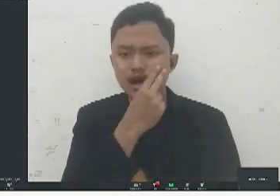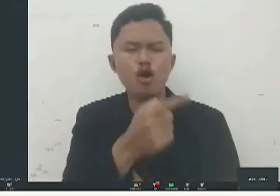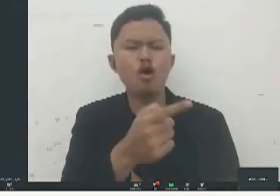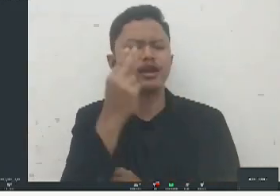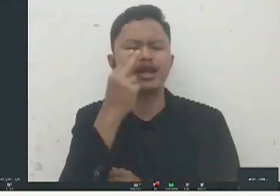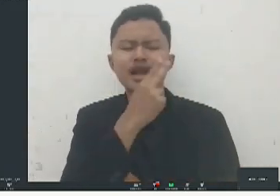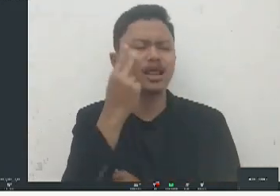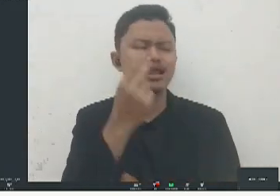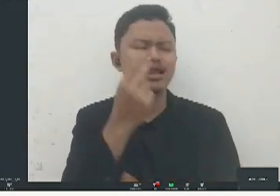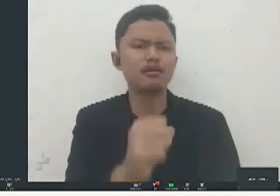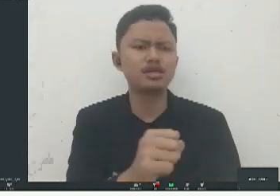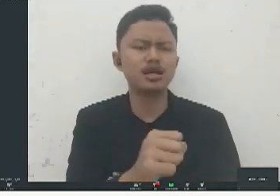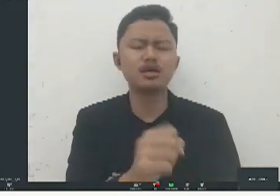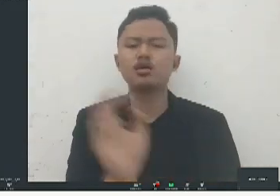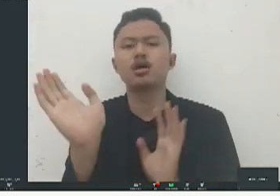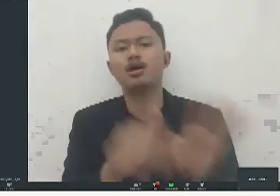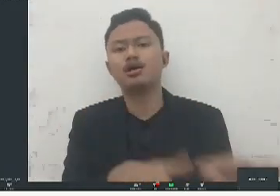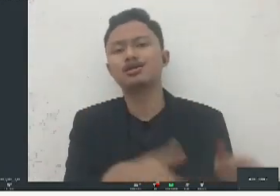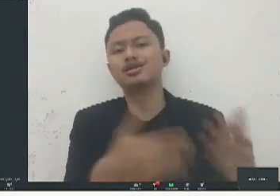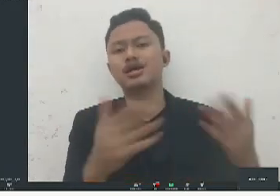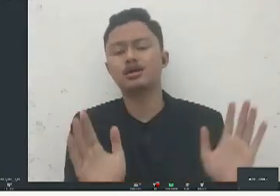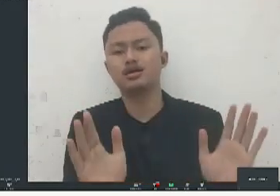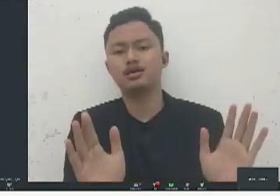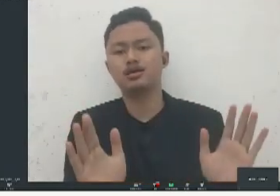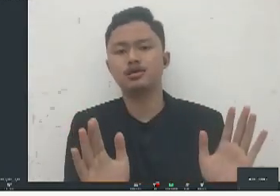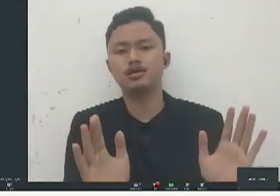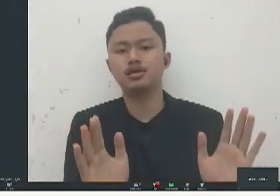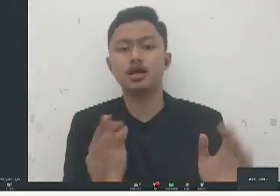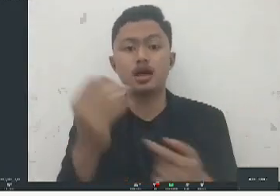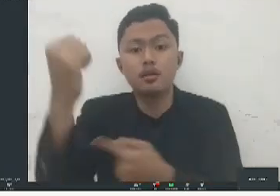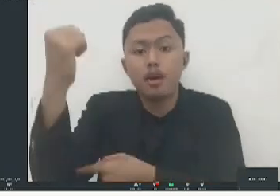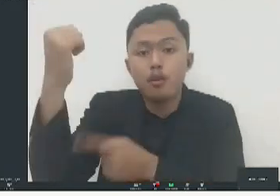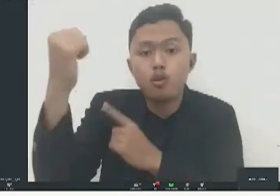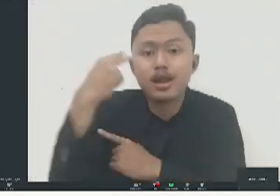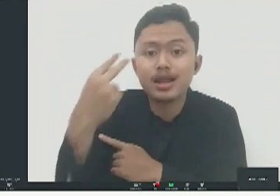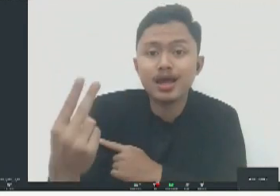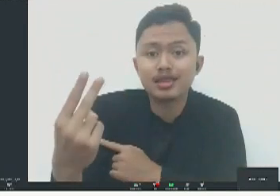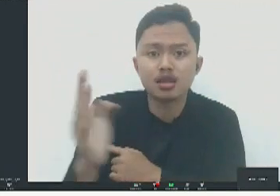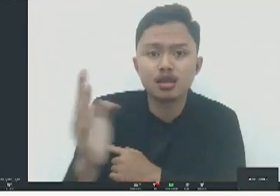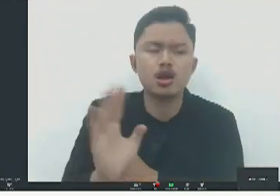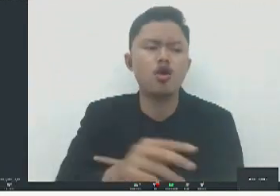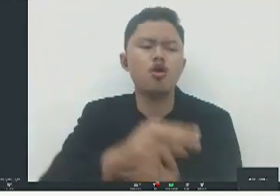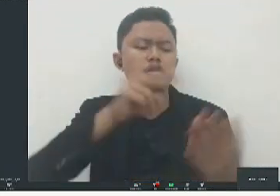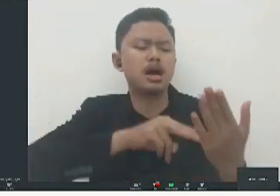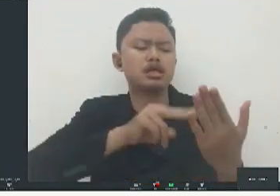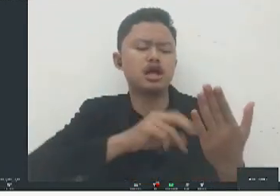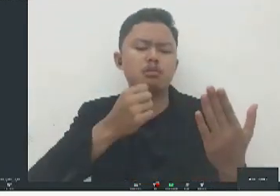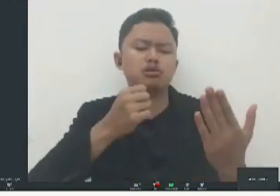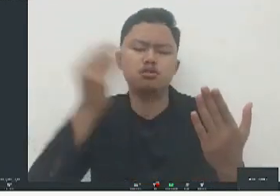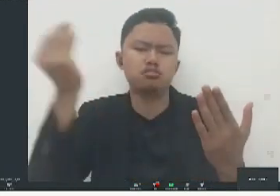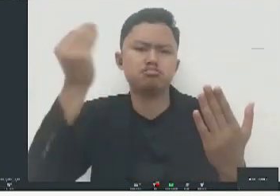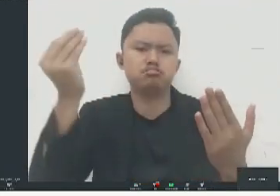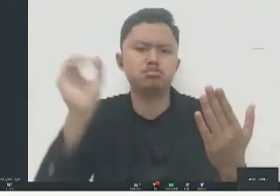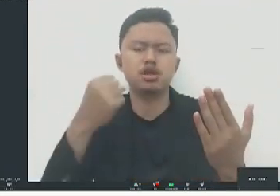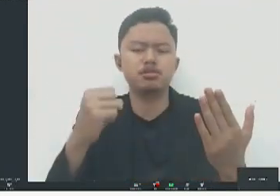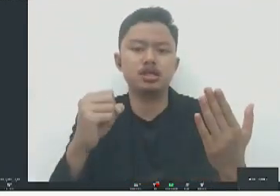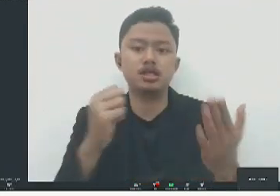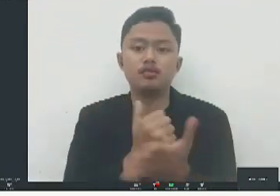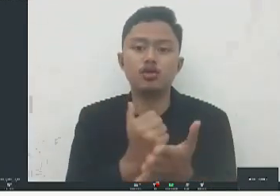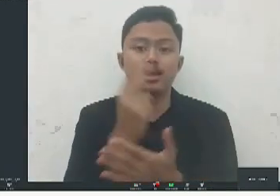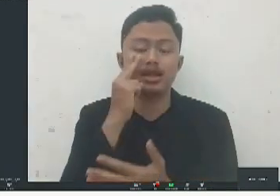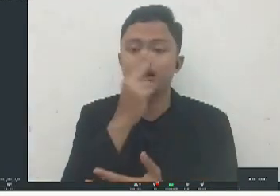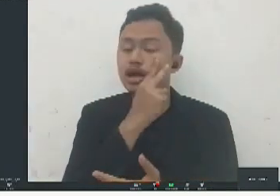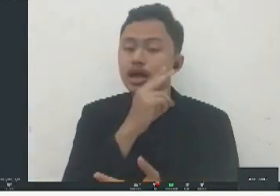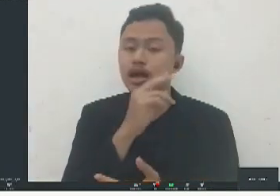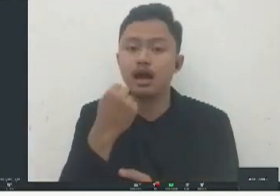kalau nggak bisa lihat ya udah selesai nggak bisa oh nggak bisa lihat nih nggak bisa baca nggak bisa kemana-mana gitu kan sebenarnya tunanetra cuma nggak bisa lihat